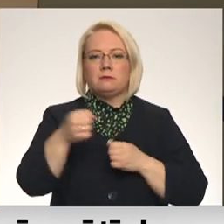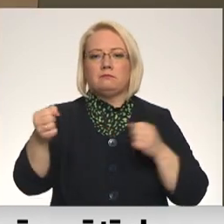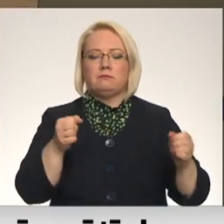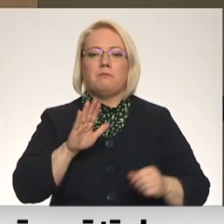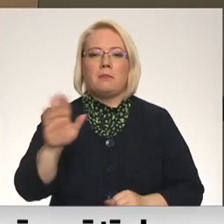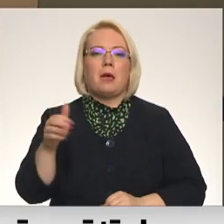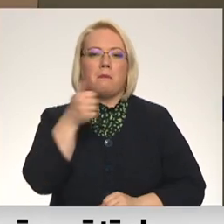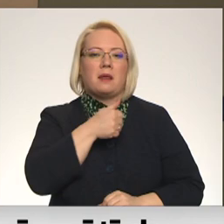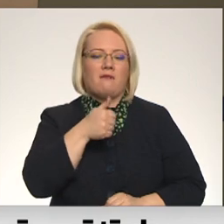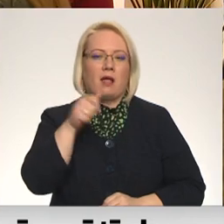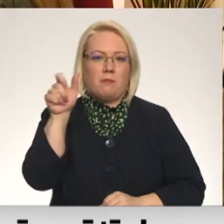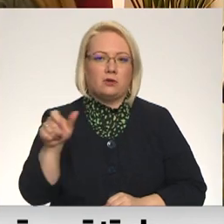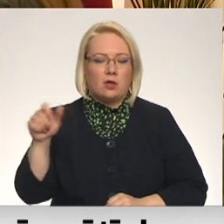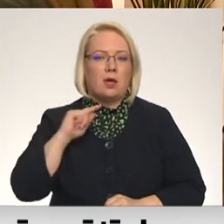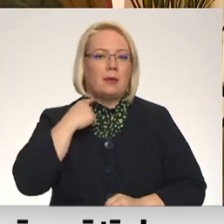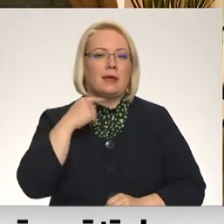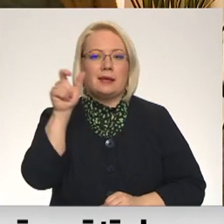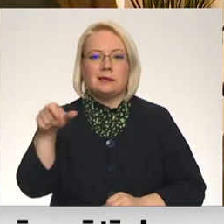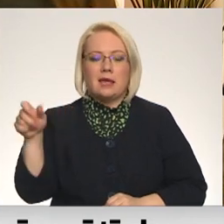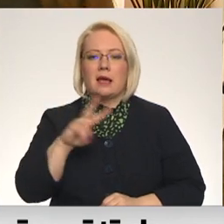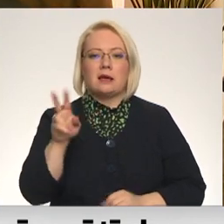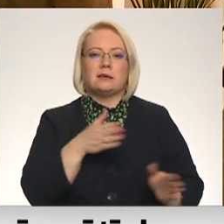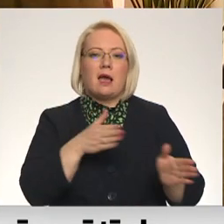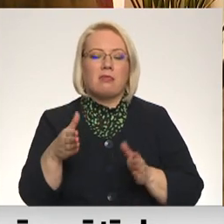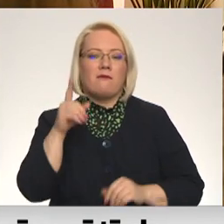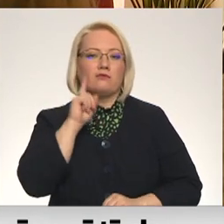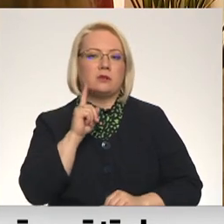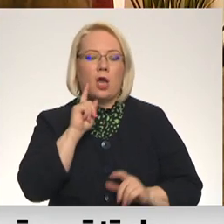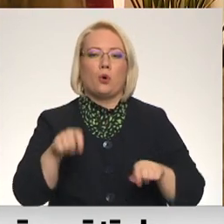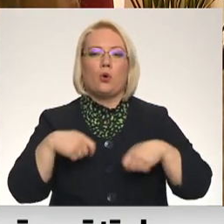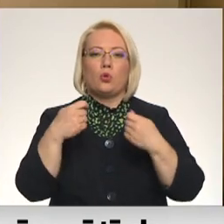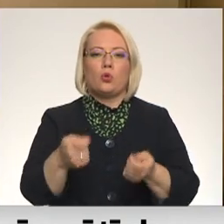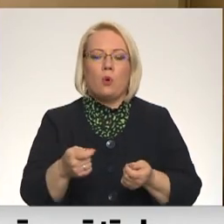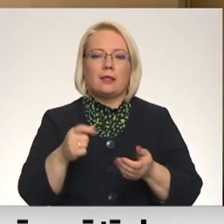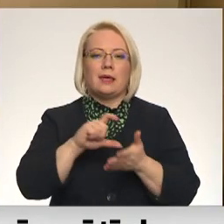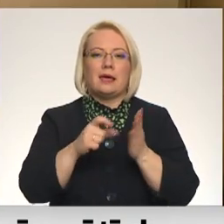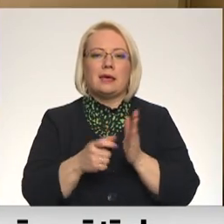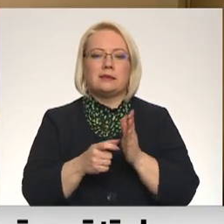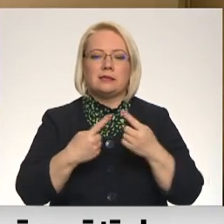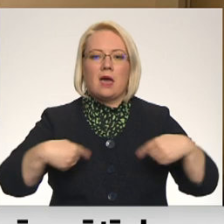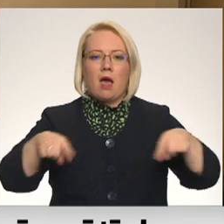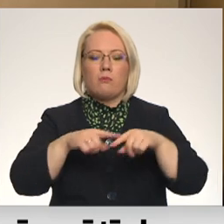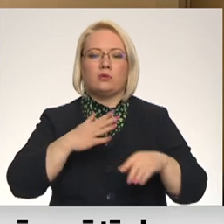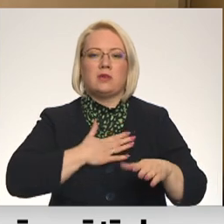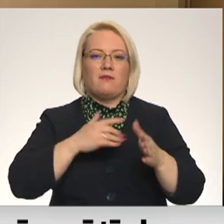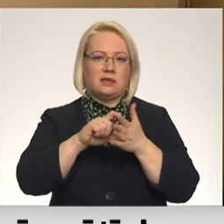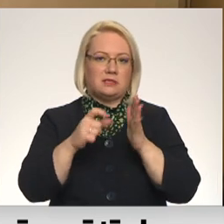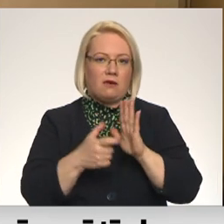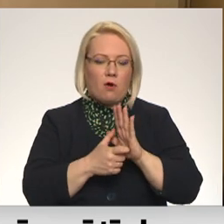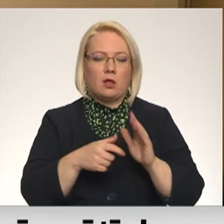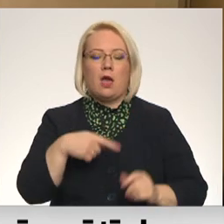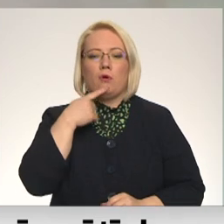privātpersonām – rīdziniekiem, kas gatavi uz laiku dot kaut vai istabu savā dzīvoklī. Runājāt tieši par